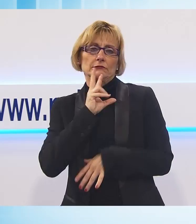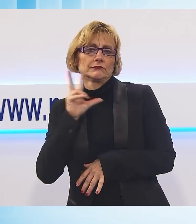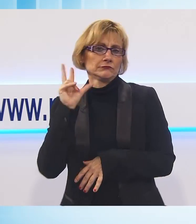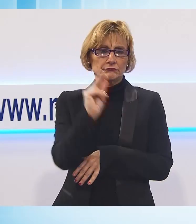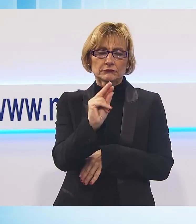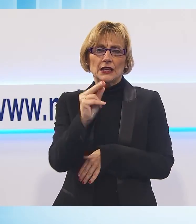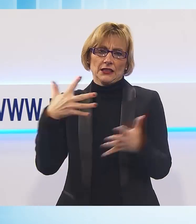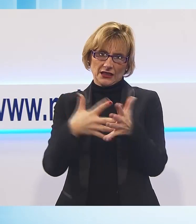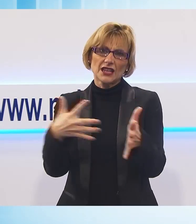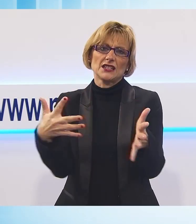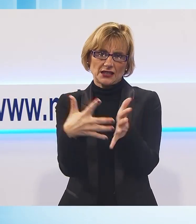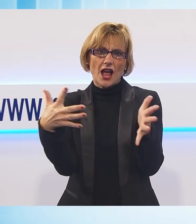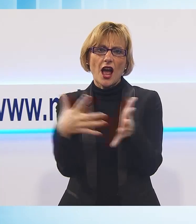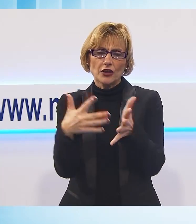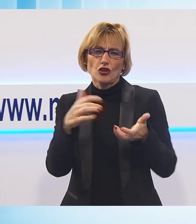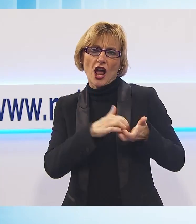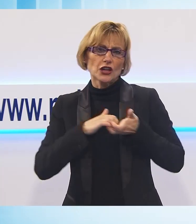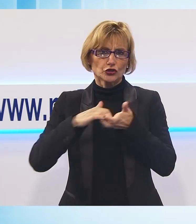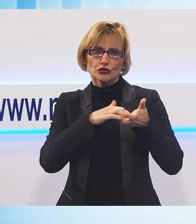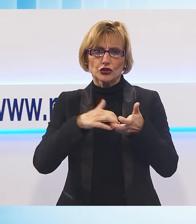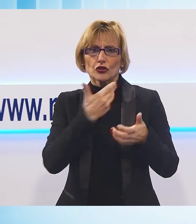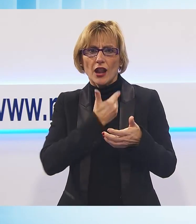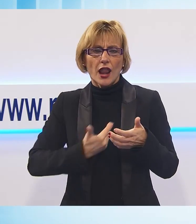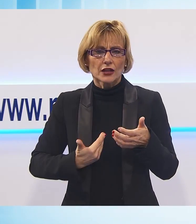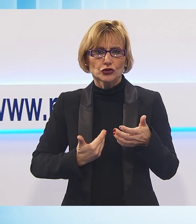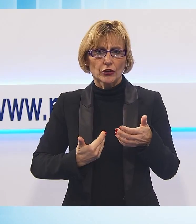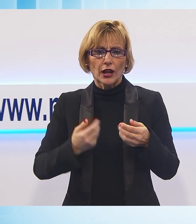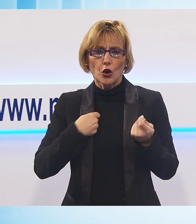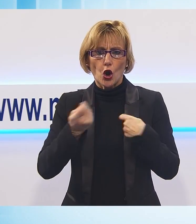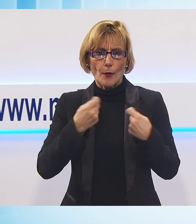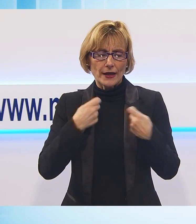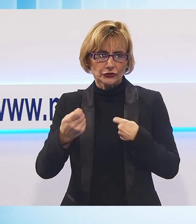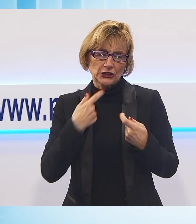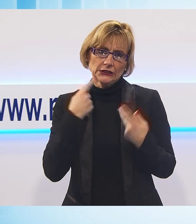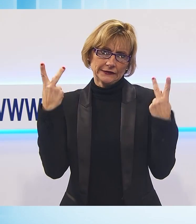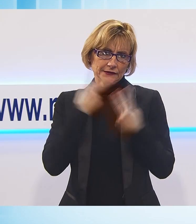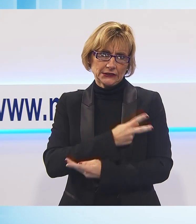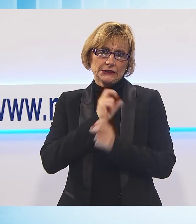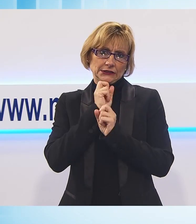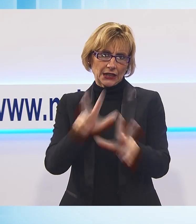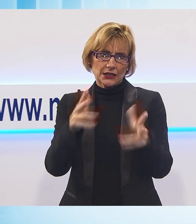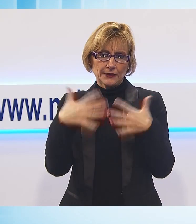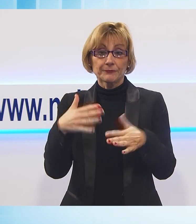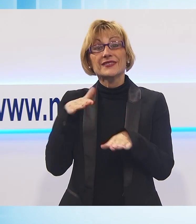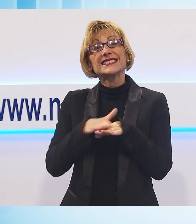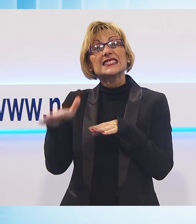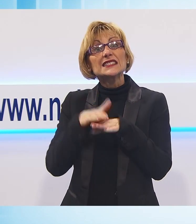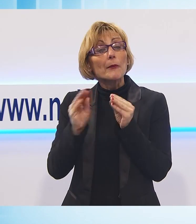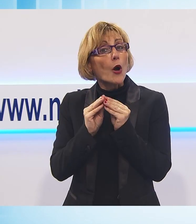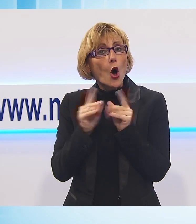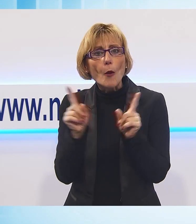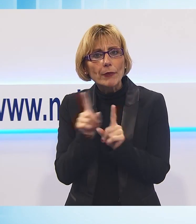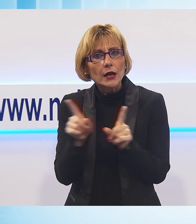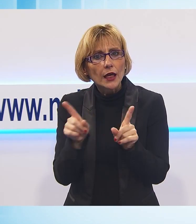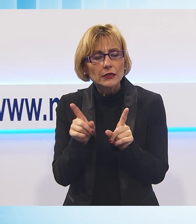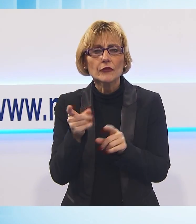segnalati dall'Associazione Nazionale dei Commercialisti. Ci sono già le prime disfunzioni, cioè il sistema non è operativo. Tra l